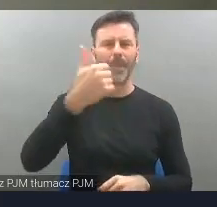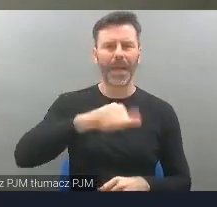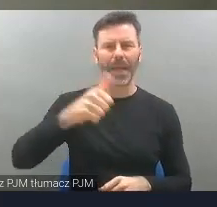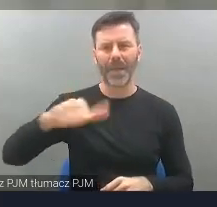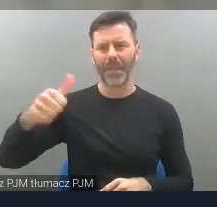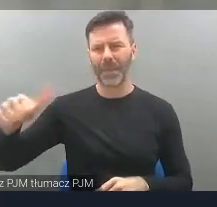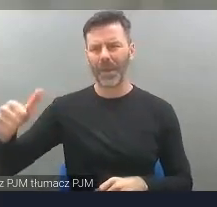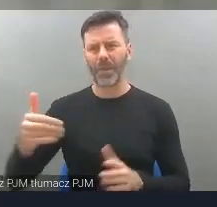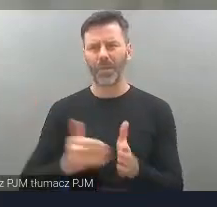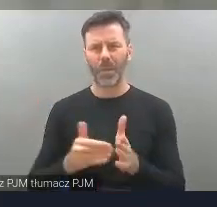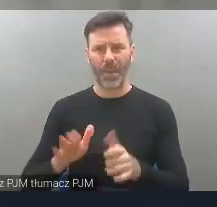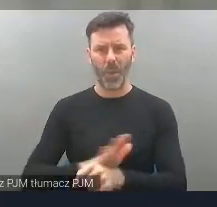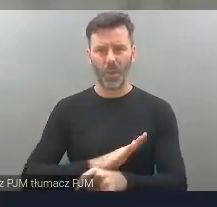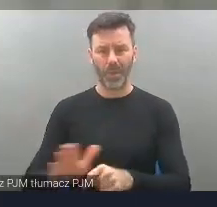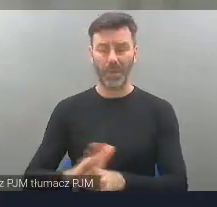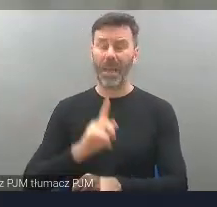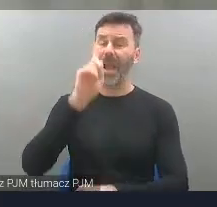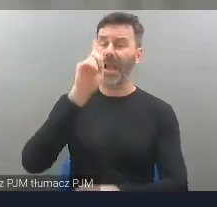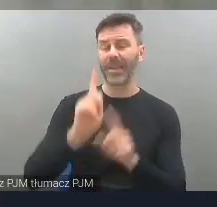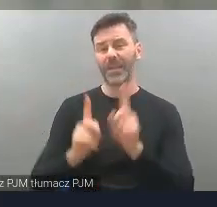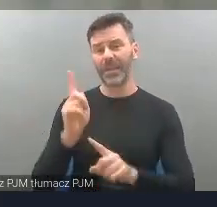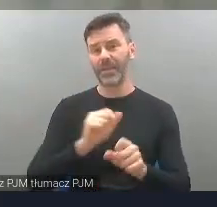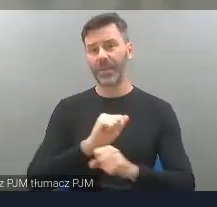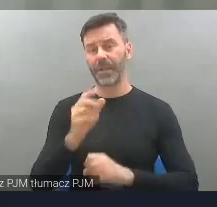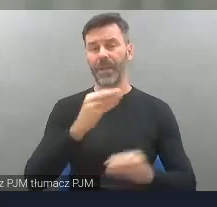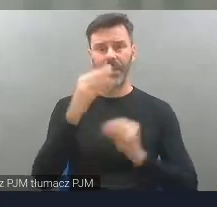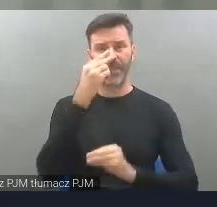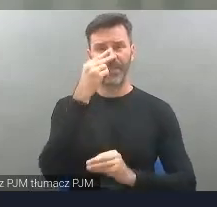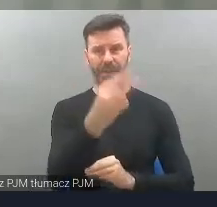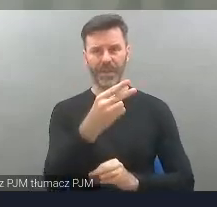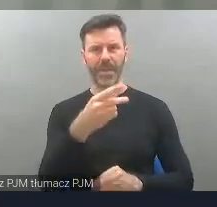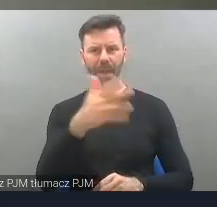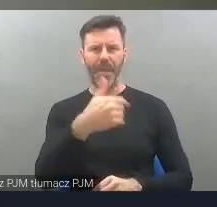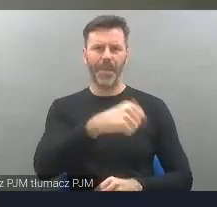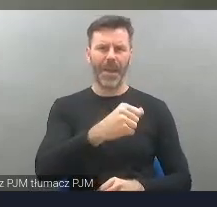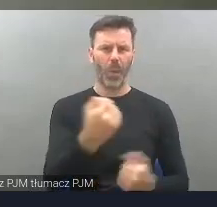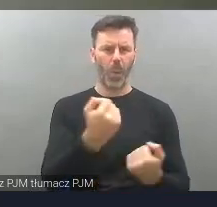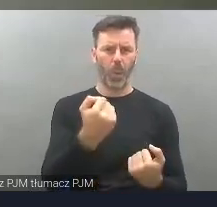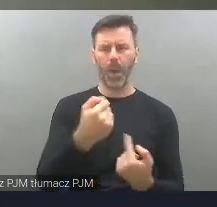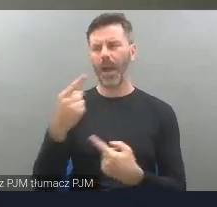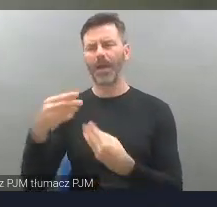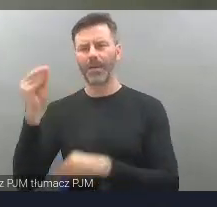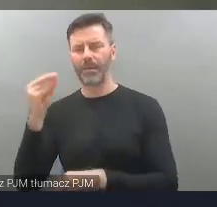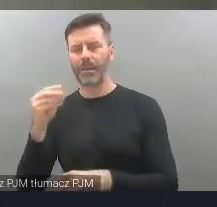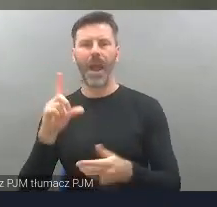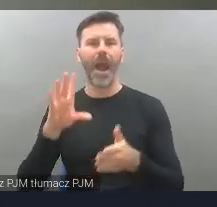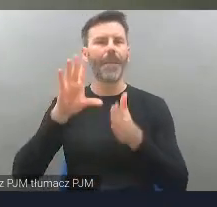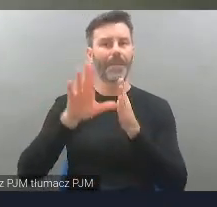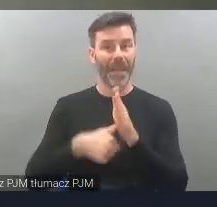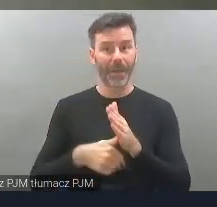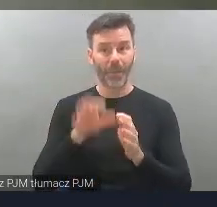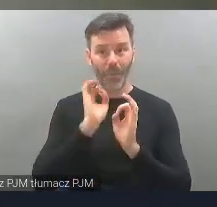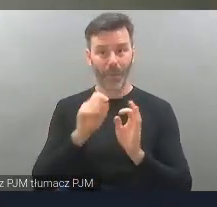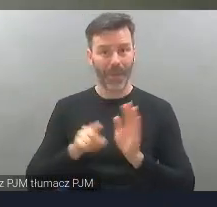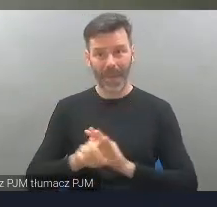uzupełnić, tylko niektórzy mają ten brak bardziej widoczny, więc miasto dobre dla wszystkich to miasto,